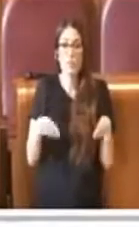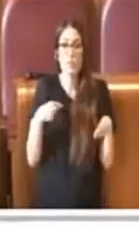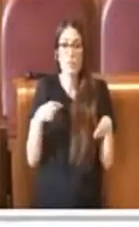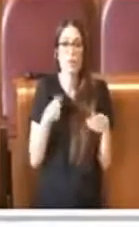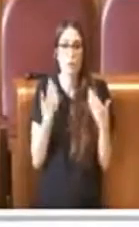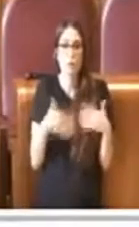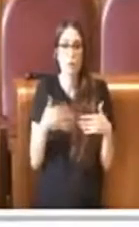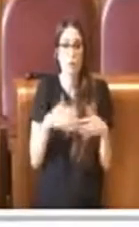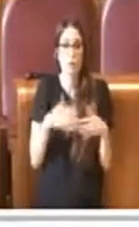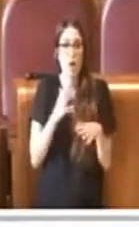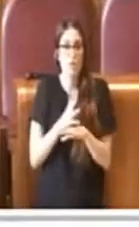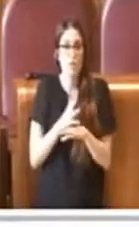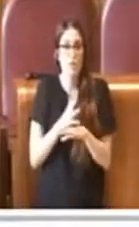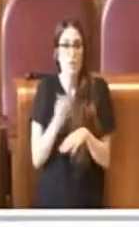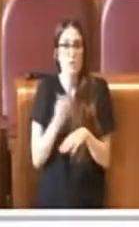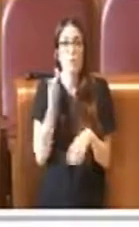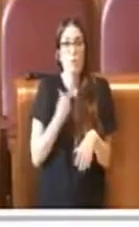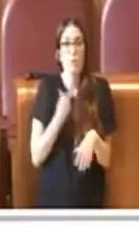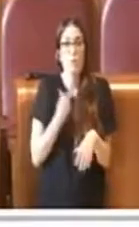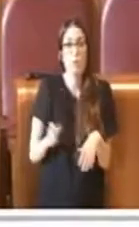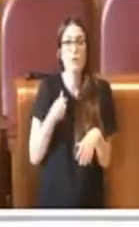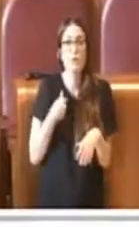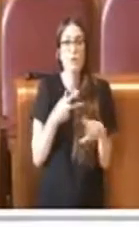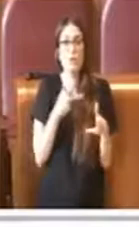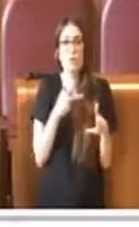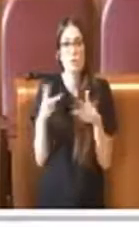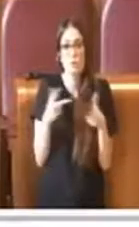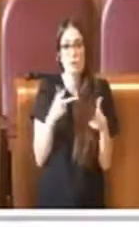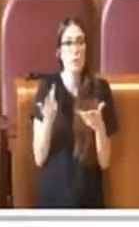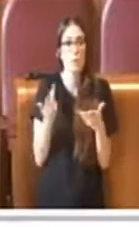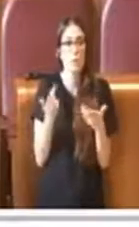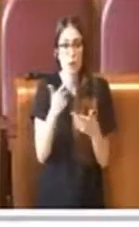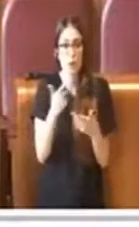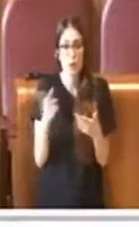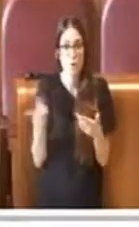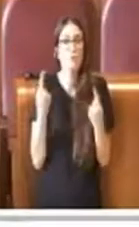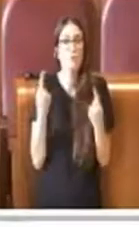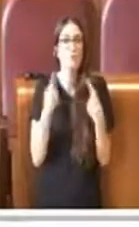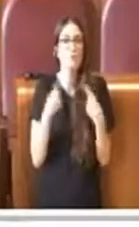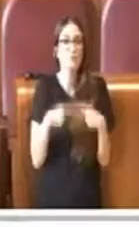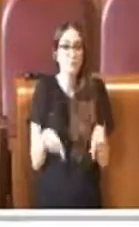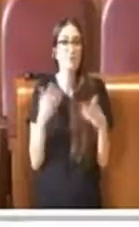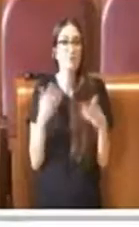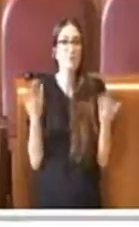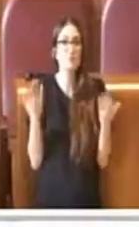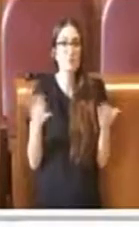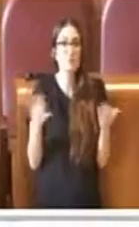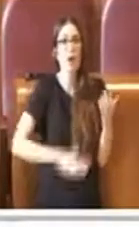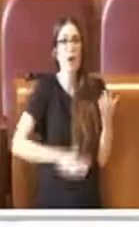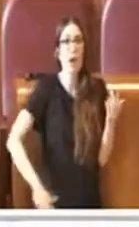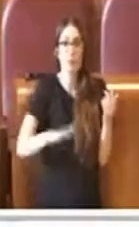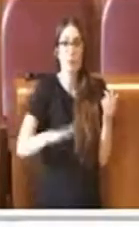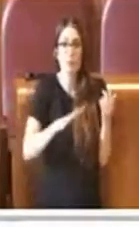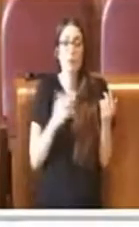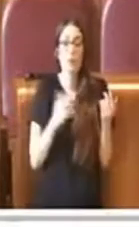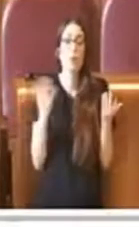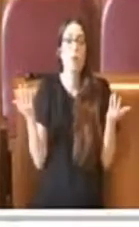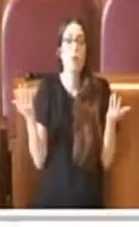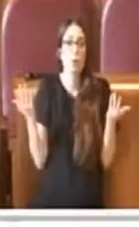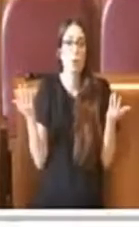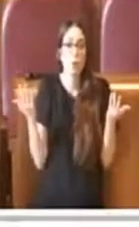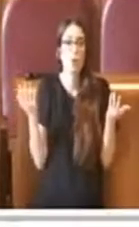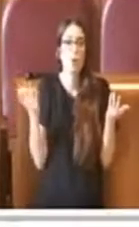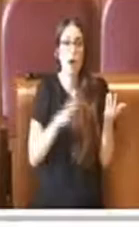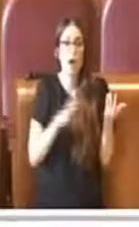accessibile perché magari non richiede spostamenti e quale è miglior ambito se non quello che